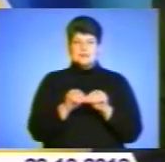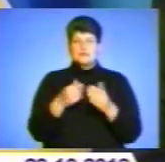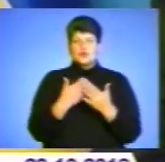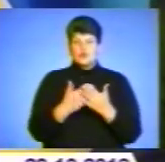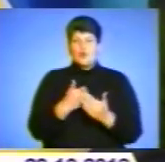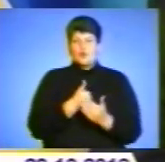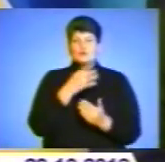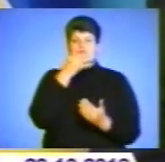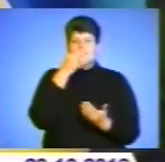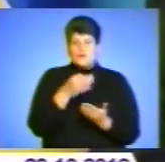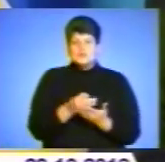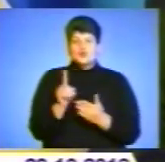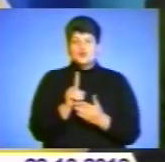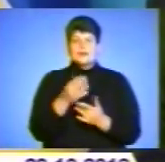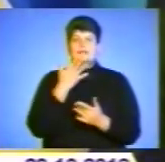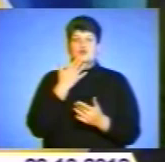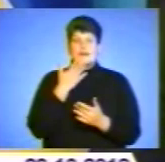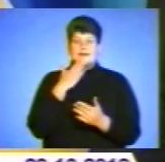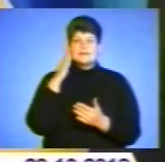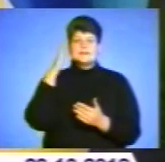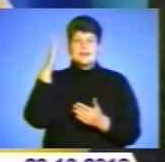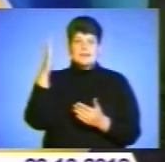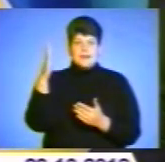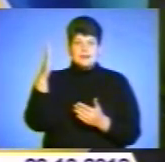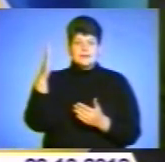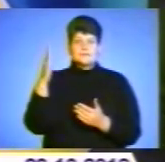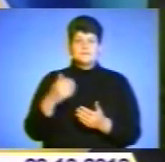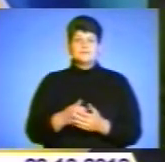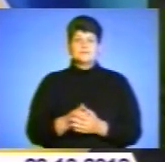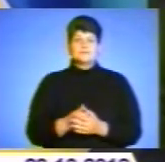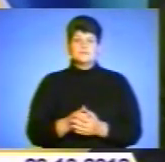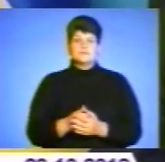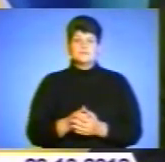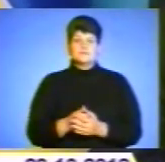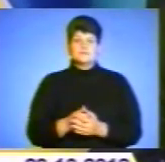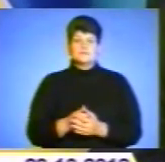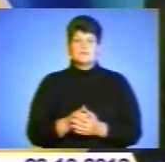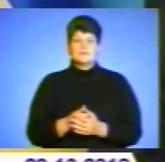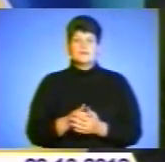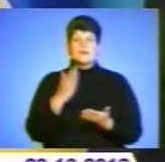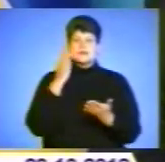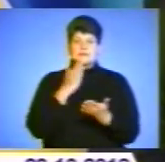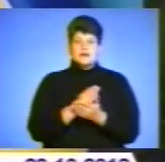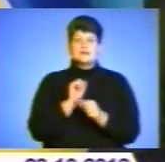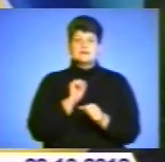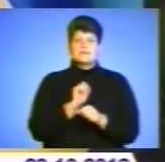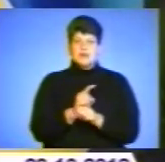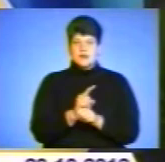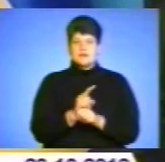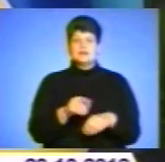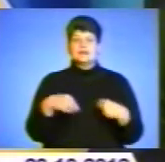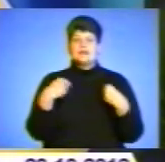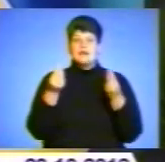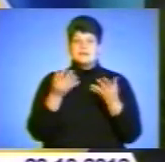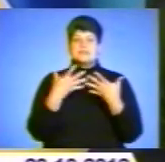зауважити, що національна стратегія ставить завдання надавати